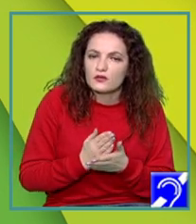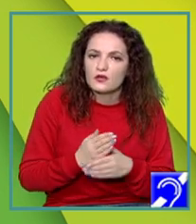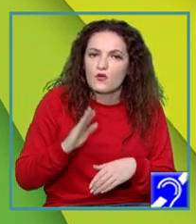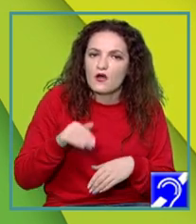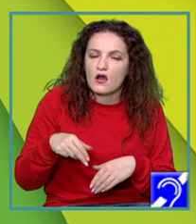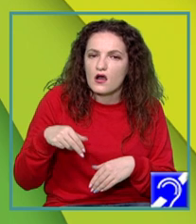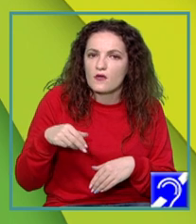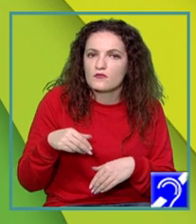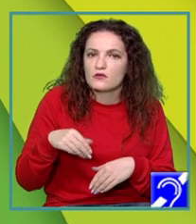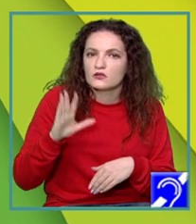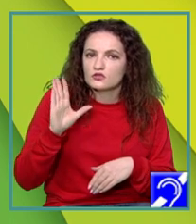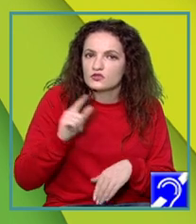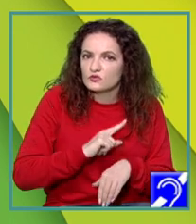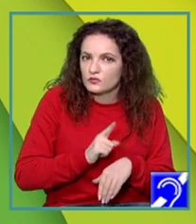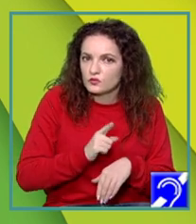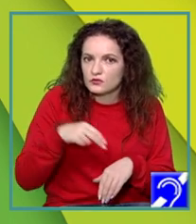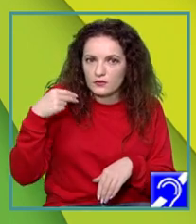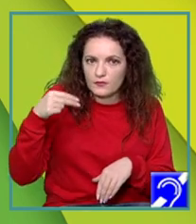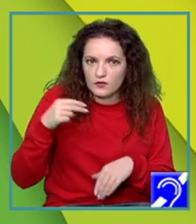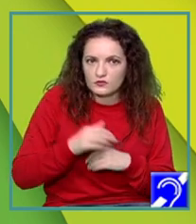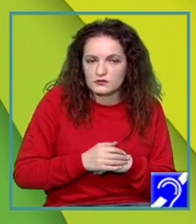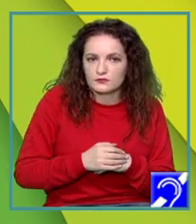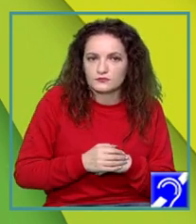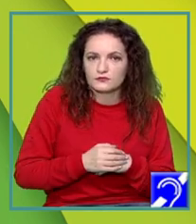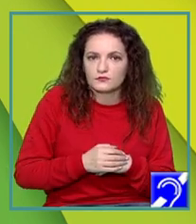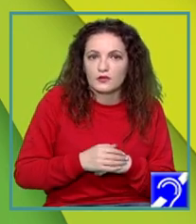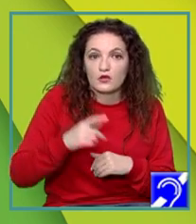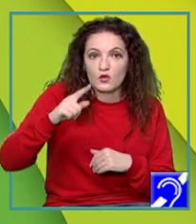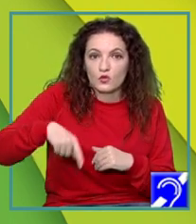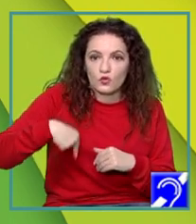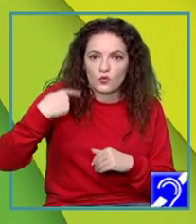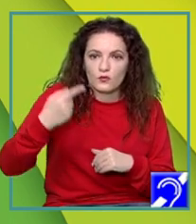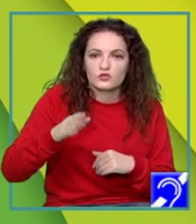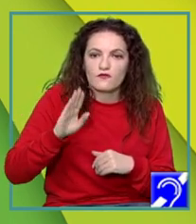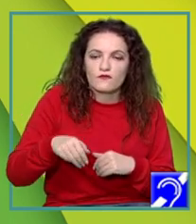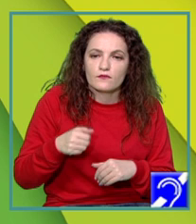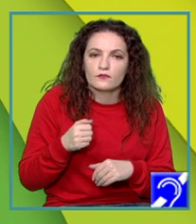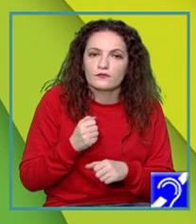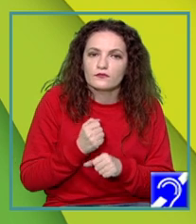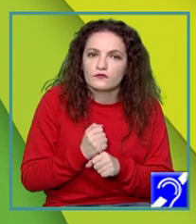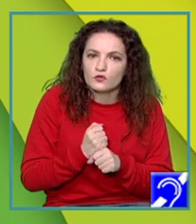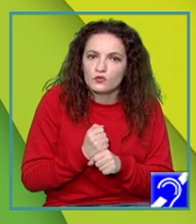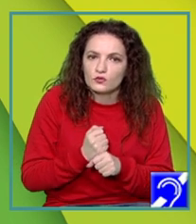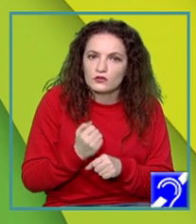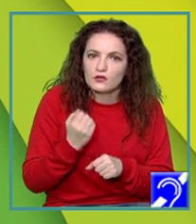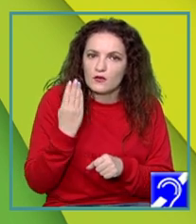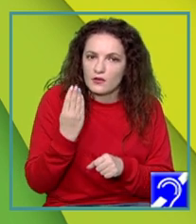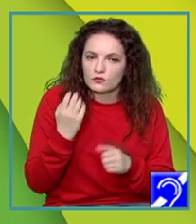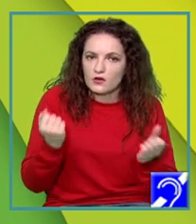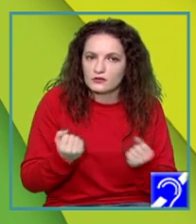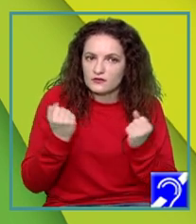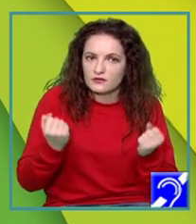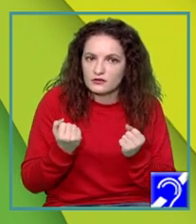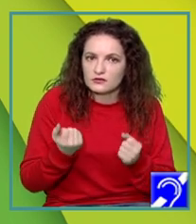5. Iar după cea de-a patra sesiune de 25 de minute pe care eu o desfășor,